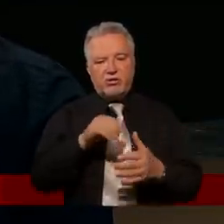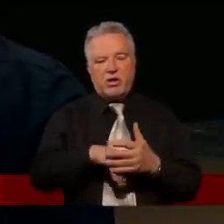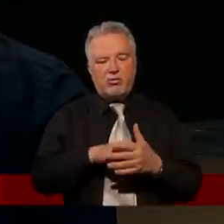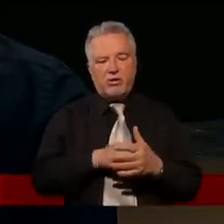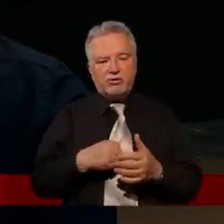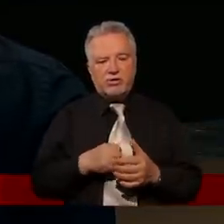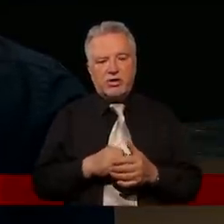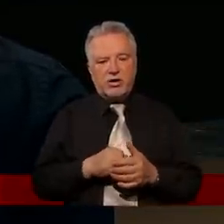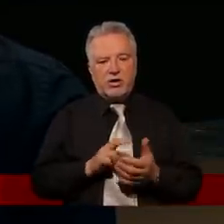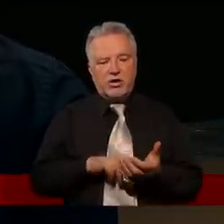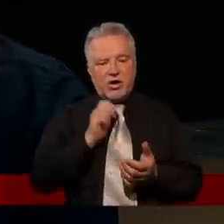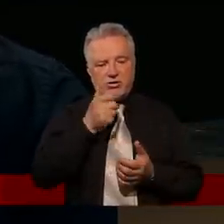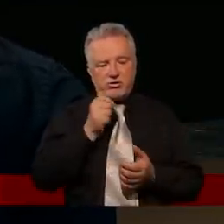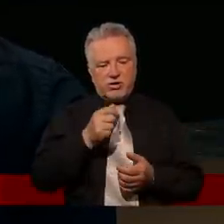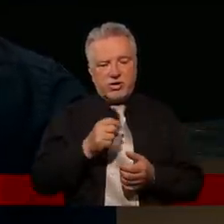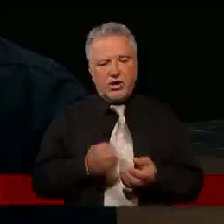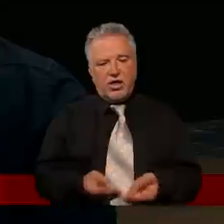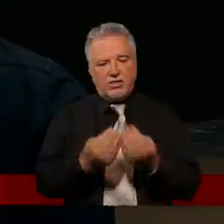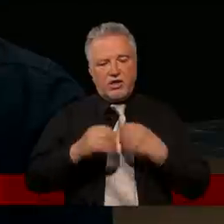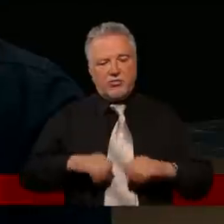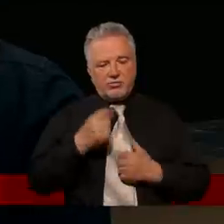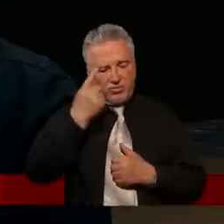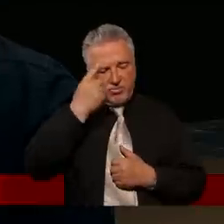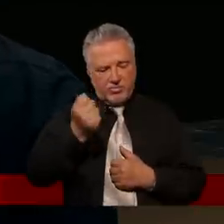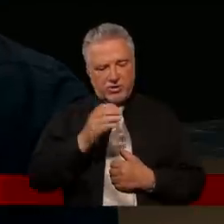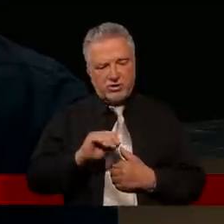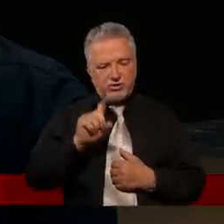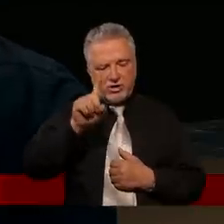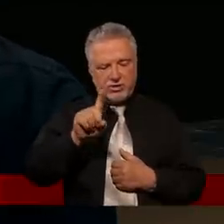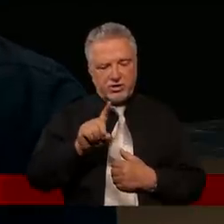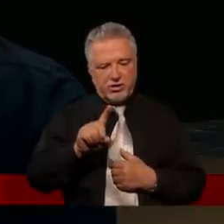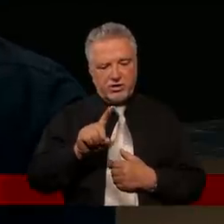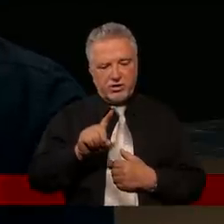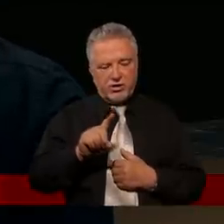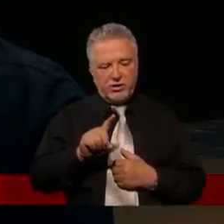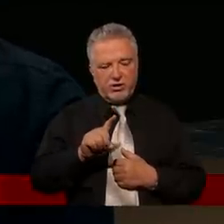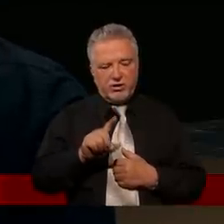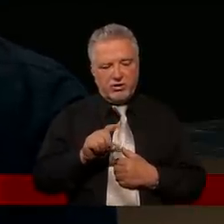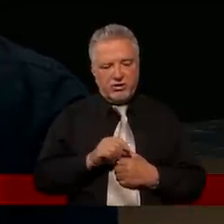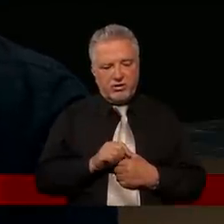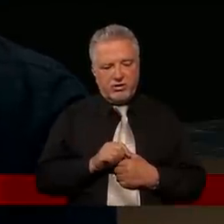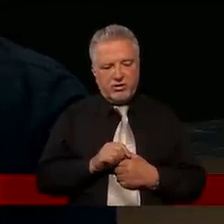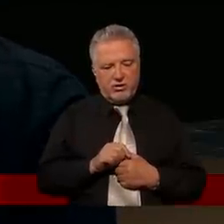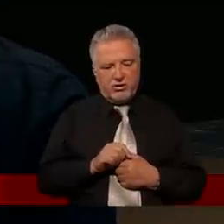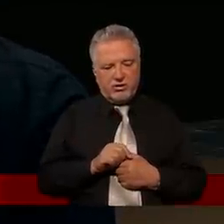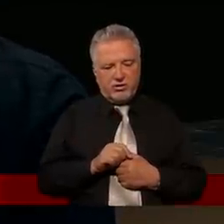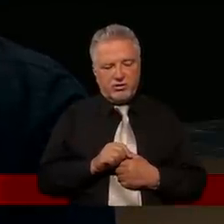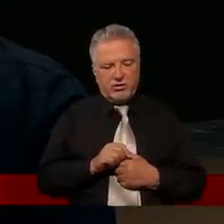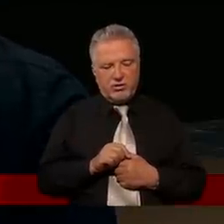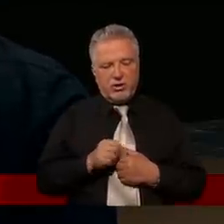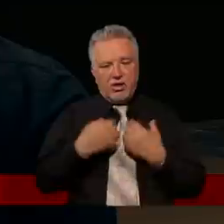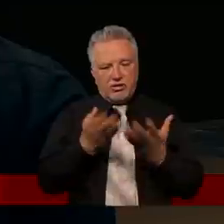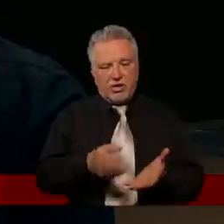co dzień. Daje, abyśmy pamiętali o tym, że Ty odpuściłeś nam wszystkie winy, że